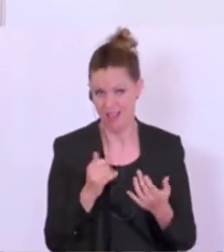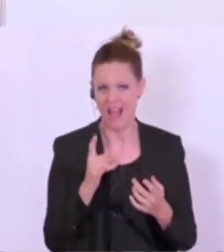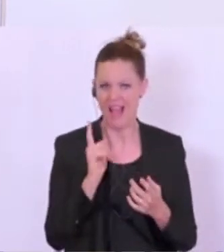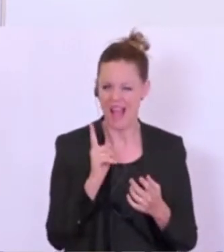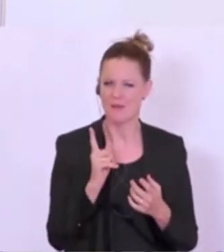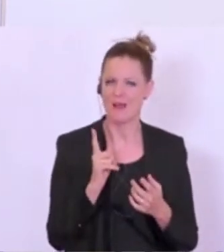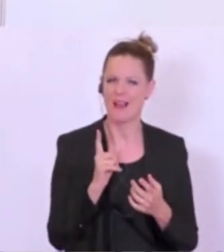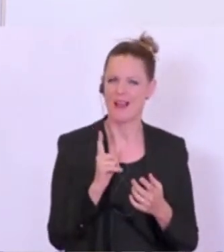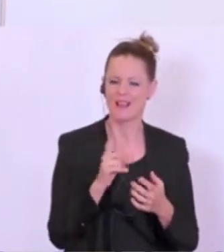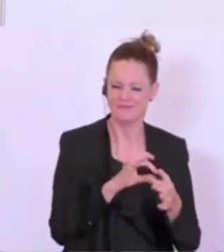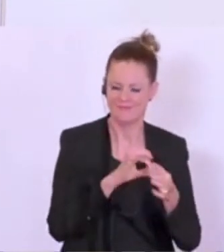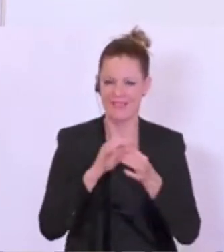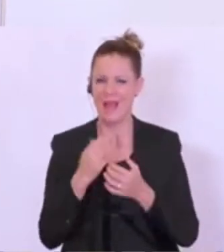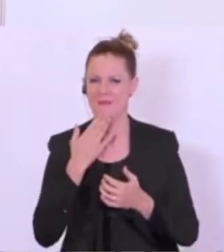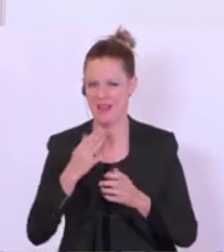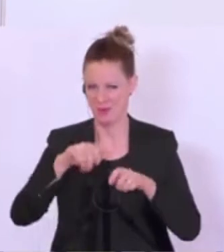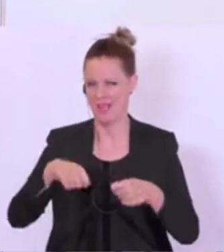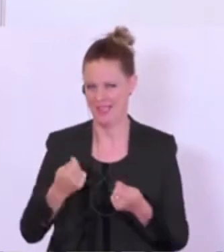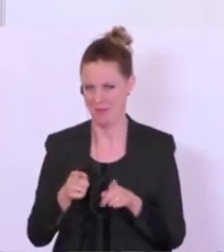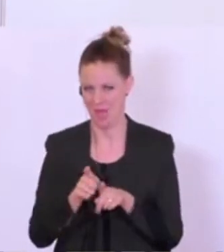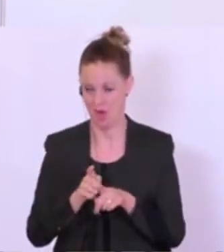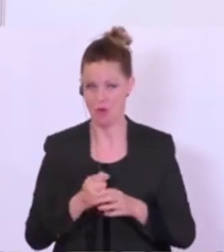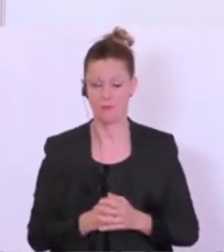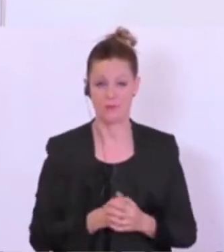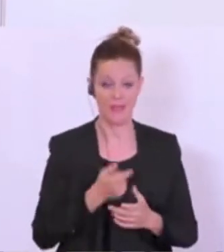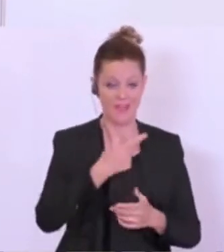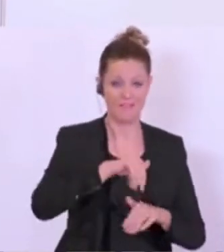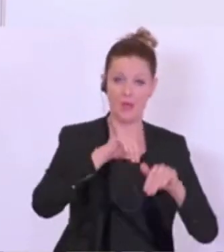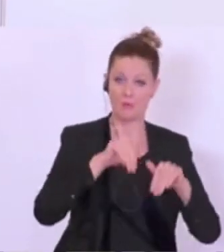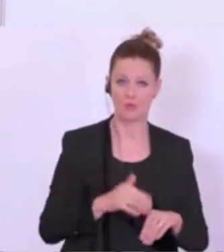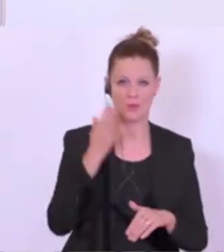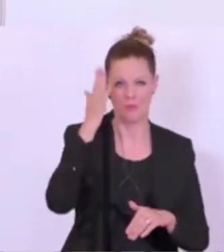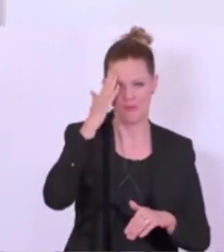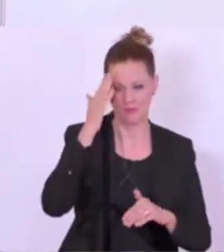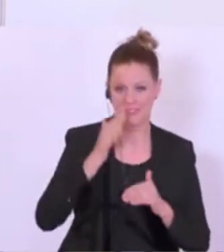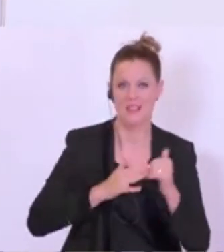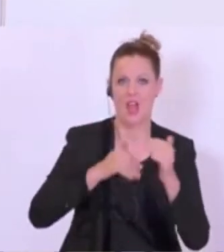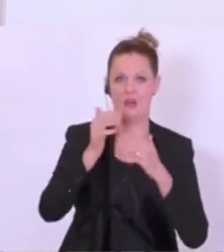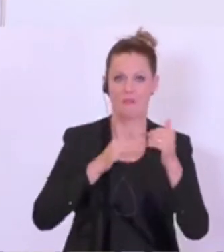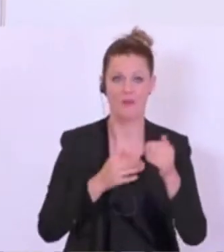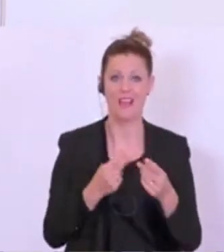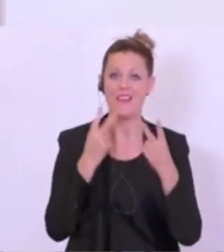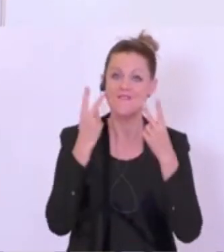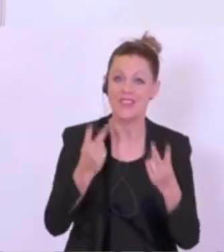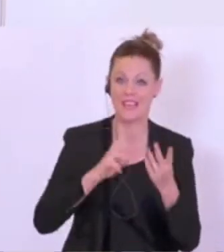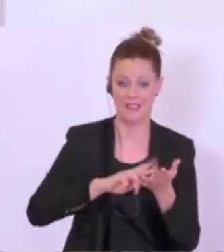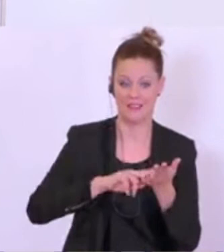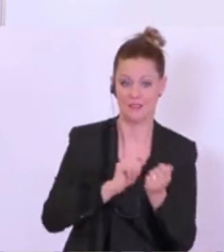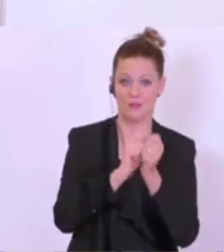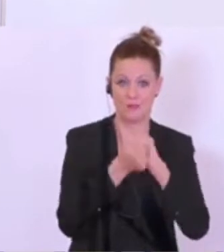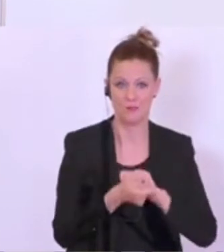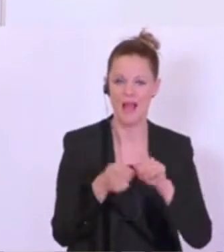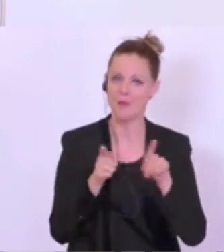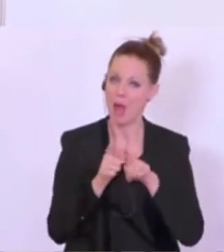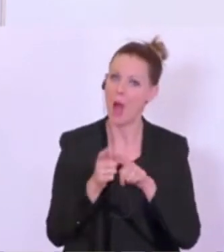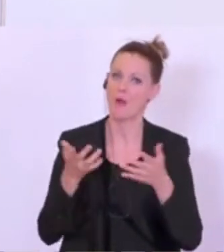Empfehlungen spreche, dass wir sowohl Bewusstsein schaffen müssen, wie wichtig die Digitalisierung ist, als auch die